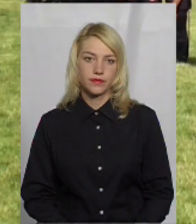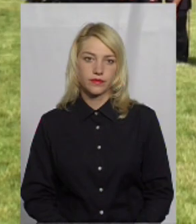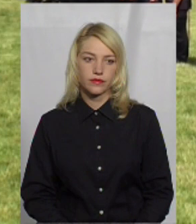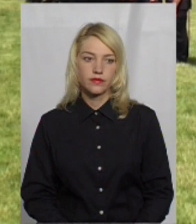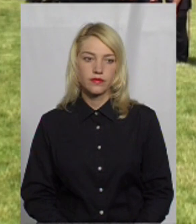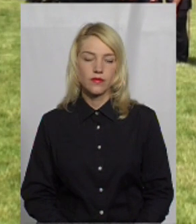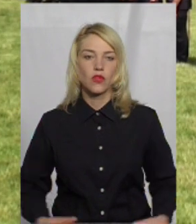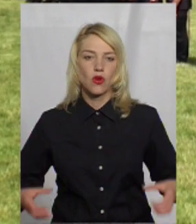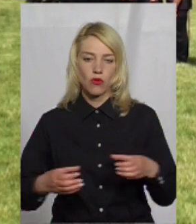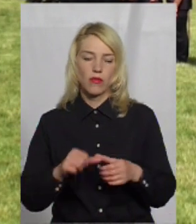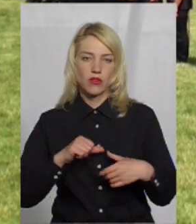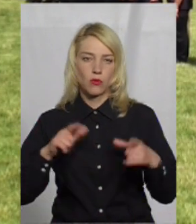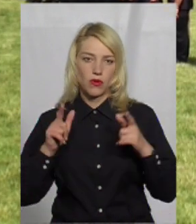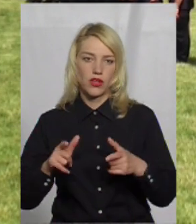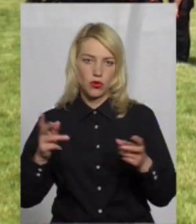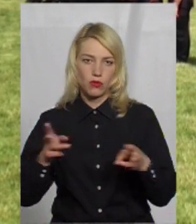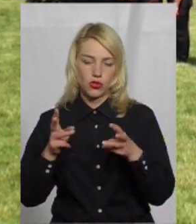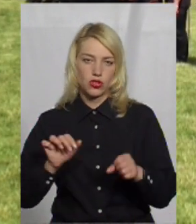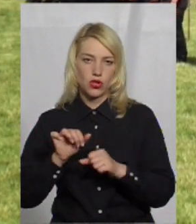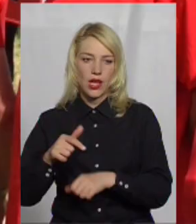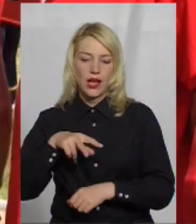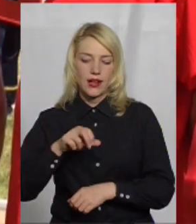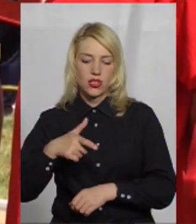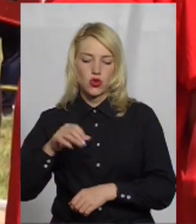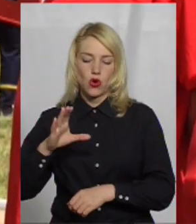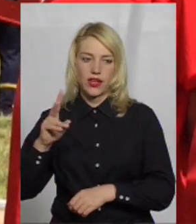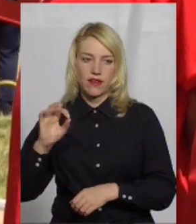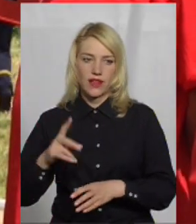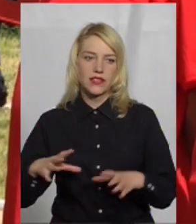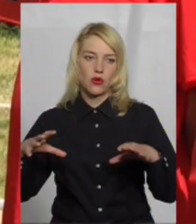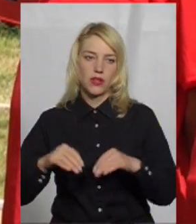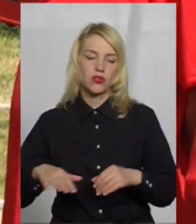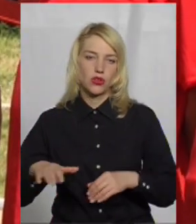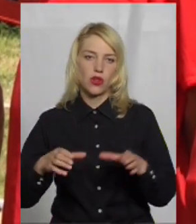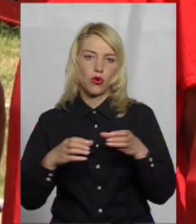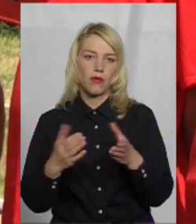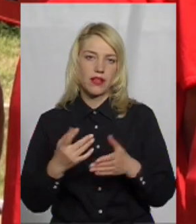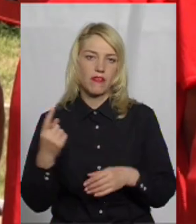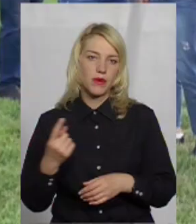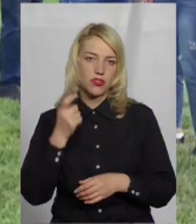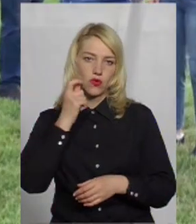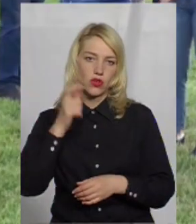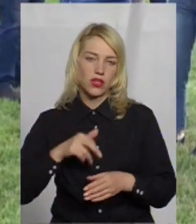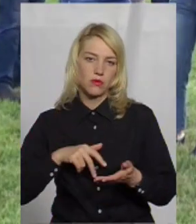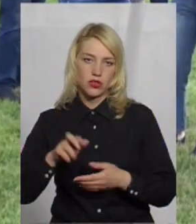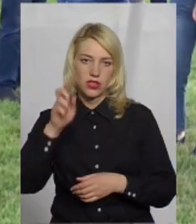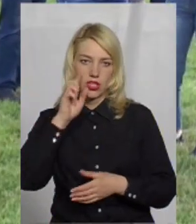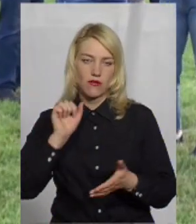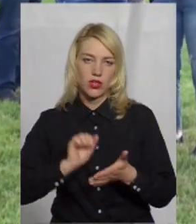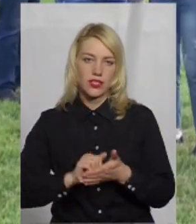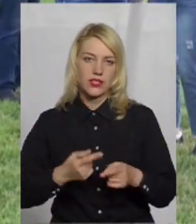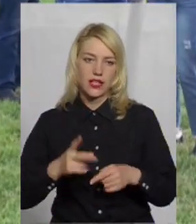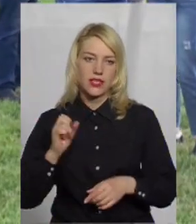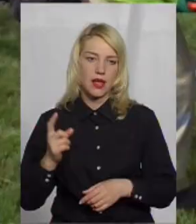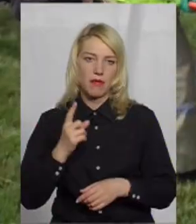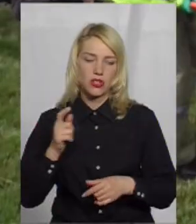Команда Добровільної пожежної охорони Лісово-Гринівецької об'єднаної територіальної громади, яка першою в Україні пройшла державну атестацію, на